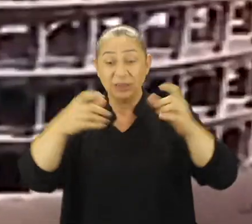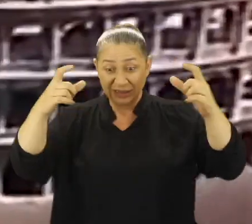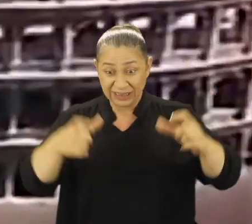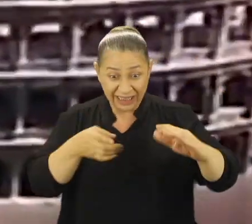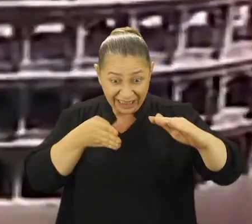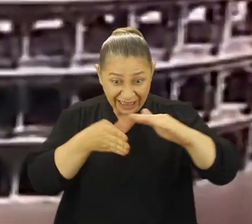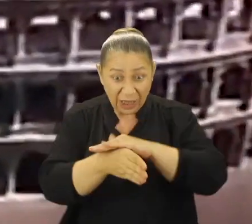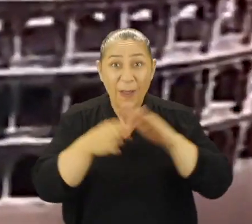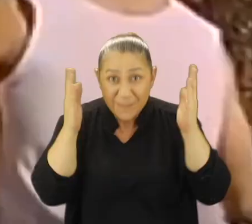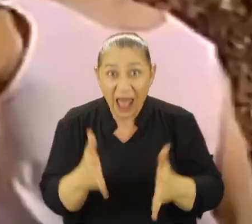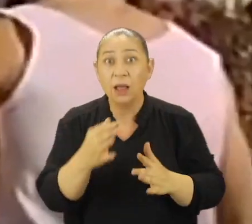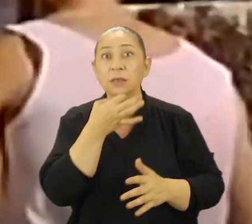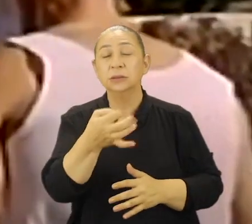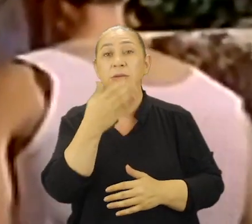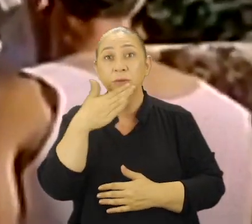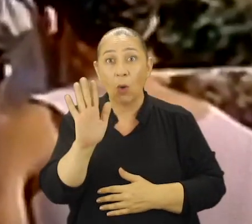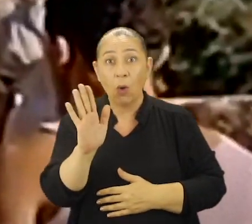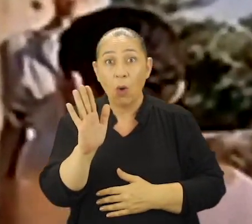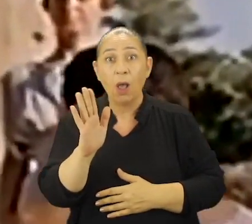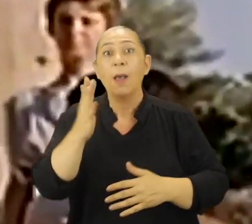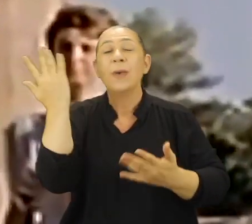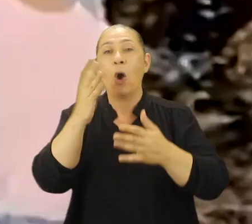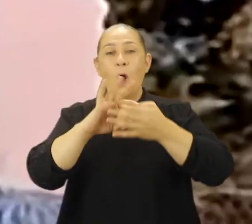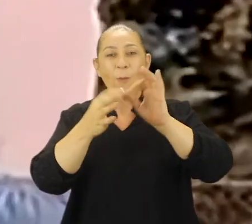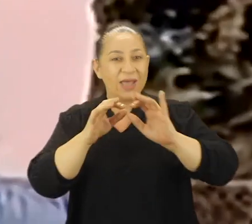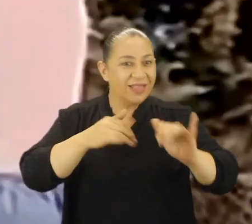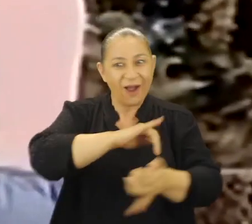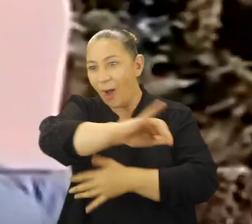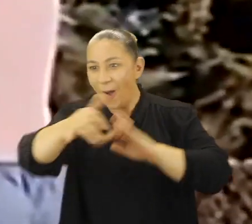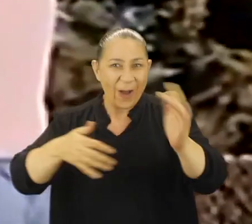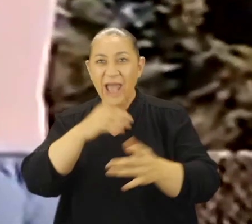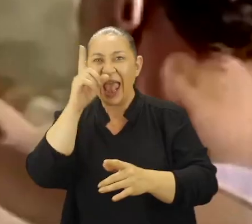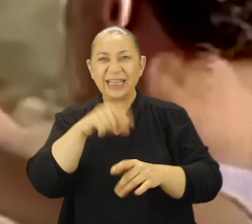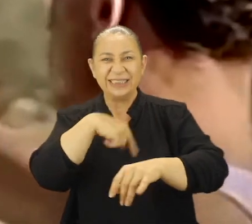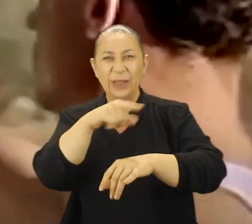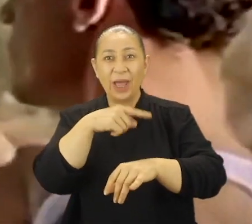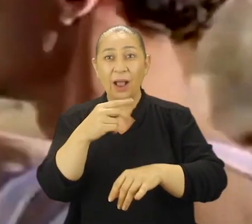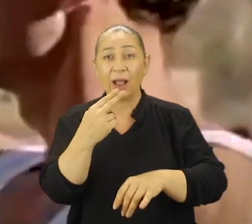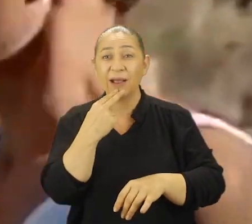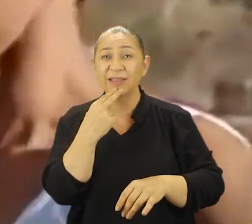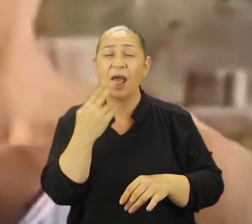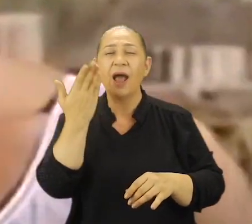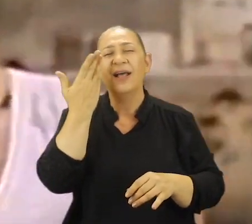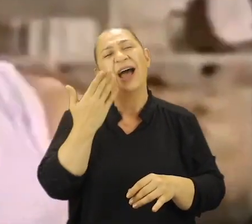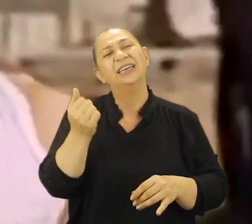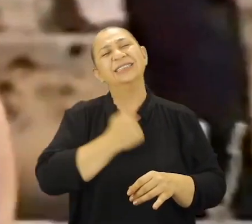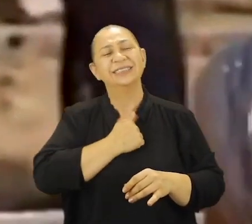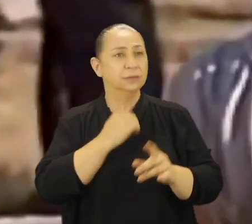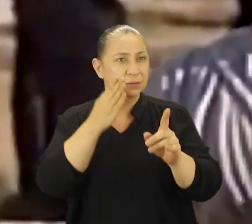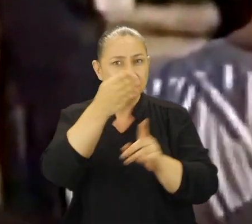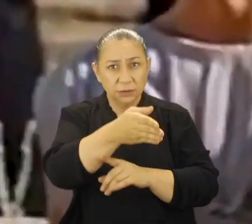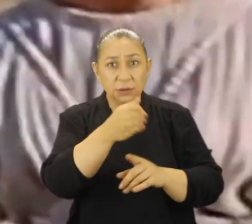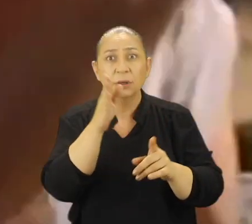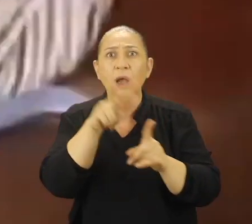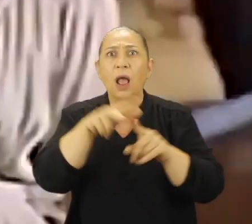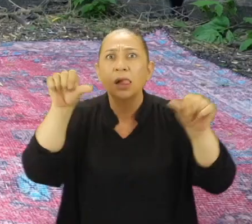olimpiyat sahasına girmelerine dahi müsaade edilmiyordu. Olimpiyat oyunlarının ilk dönemlerinde kadınlar seyirci